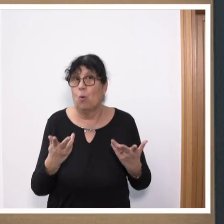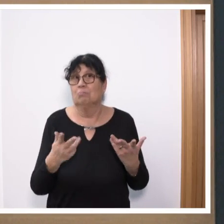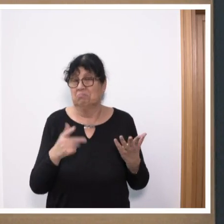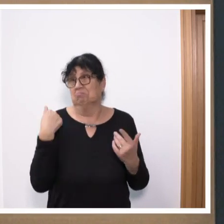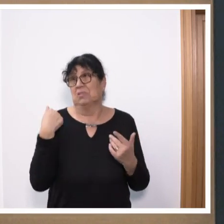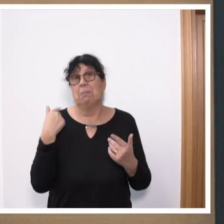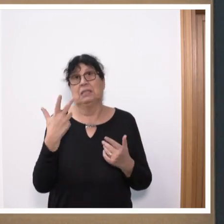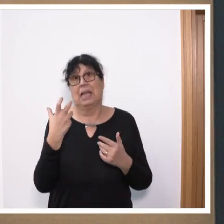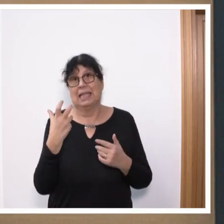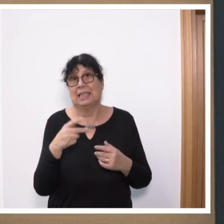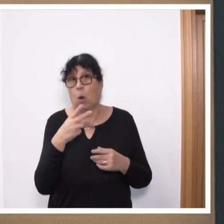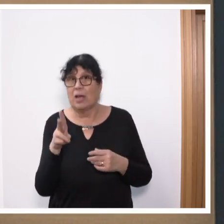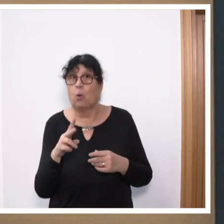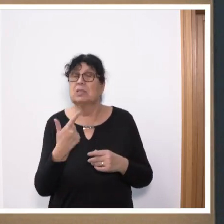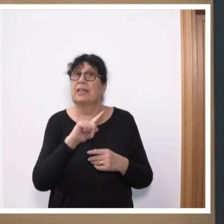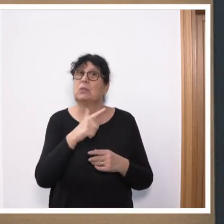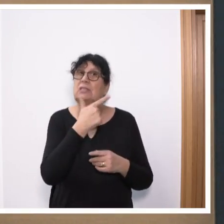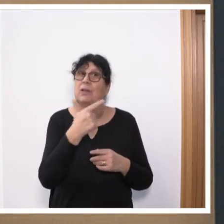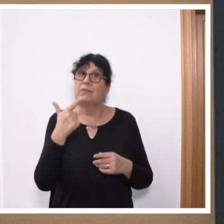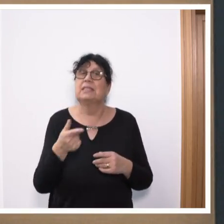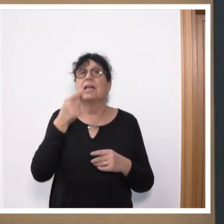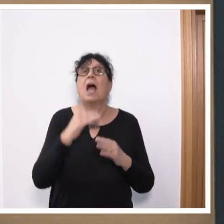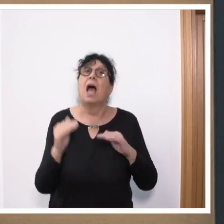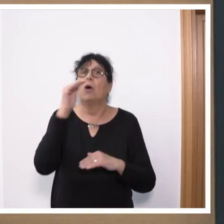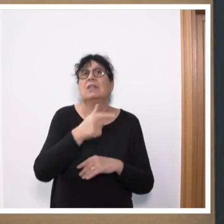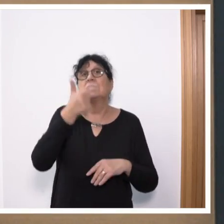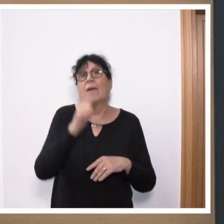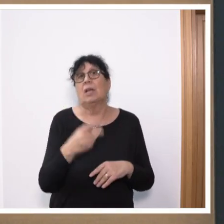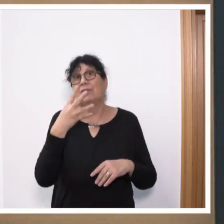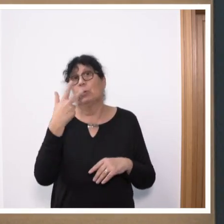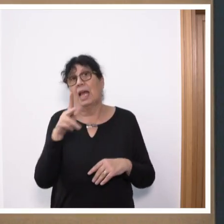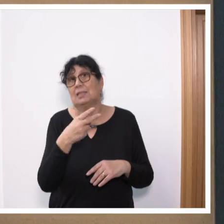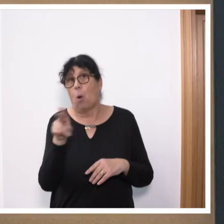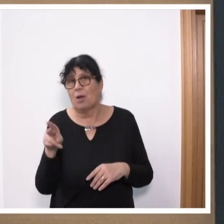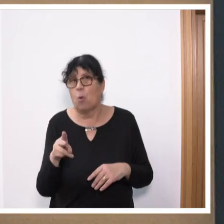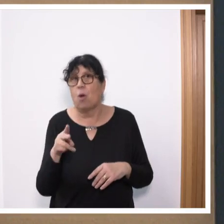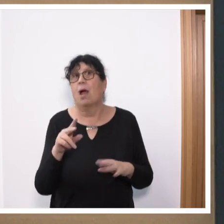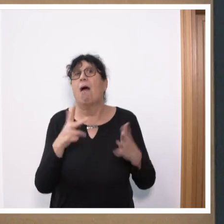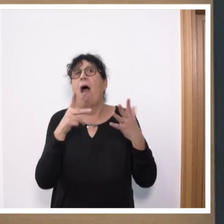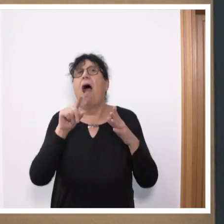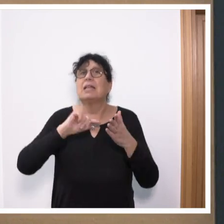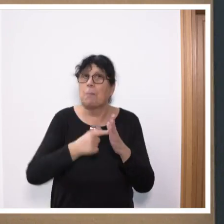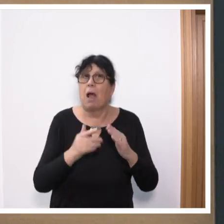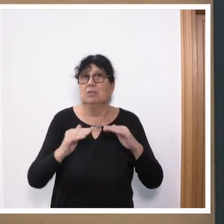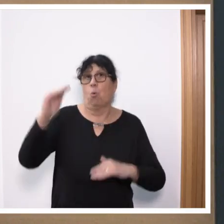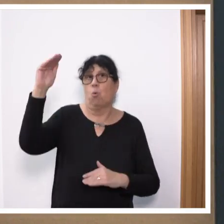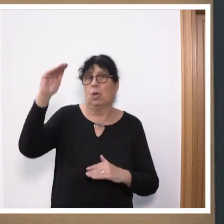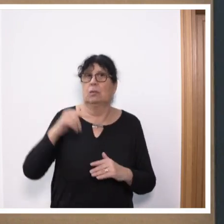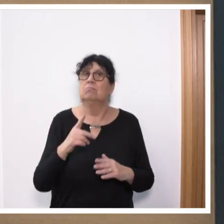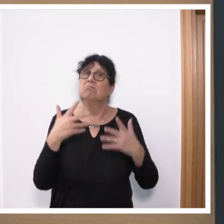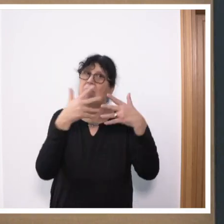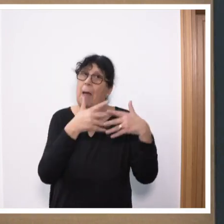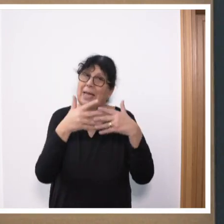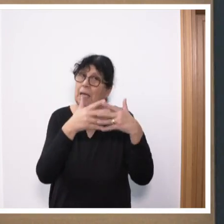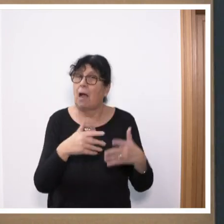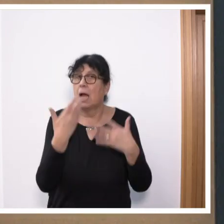Er ist angestiegen im Jahr 2022 auf 234 Euro. Das ist eine Verachtfachung. In den Vereinigten Staaten war es